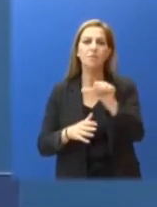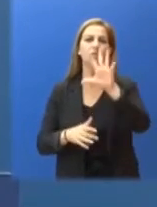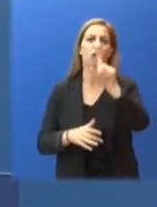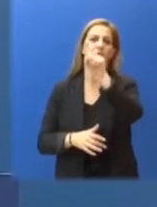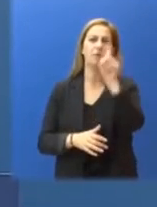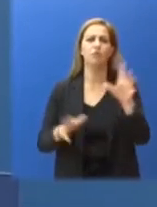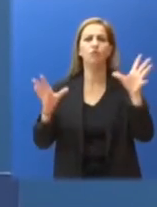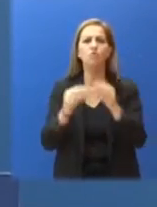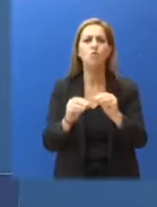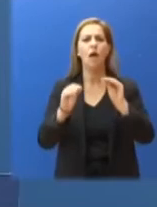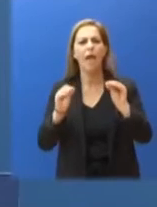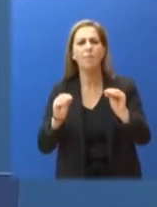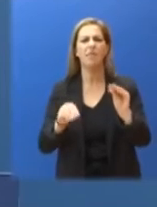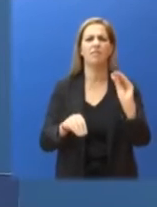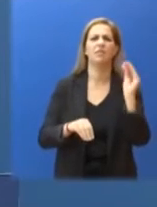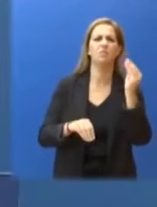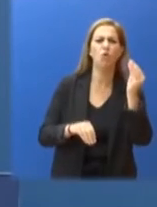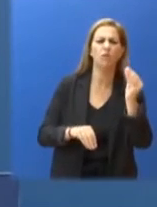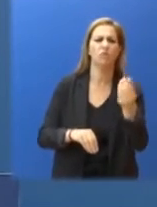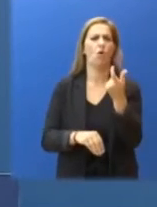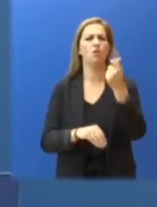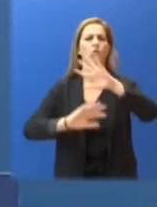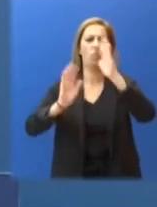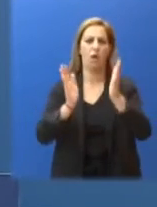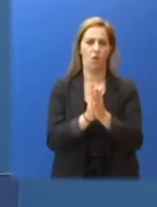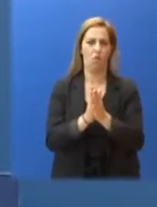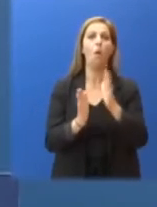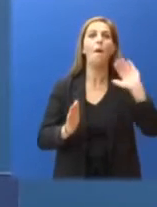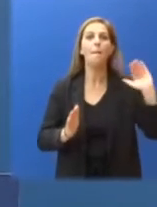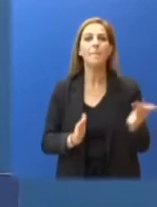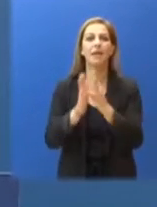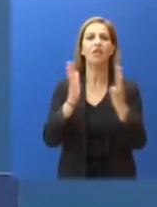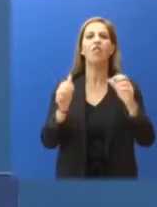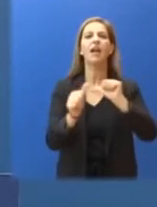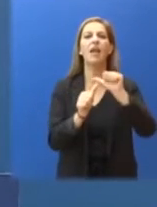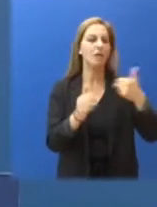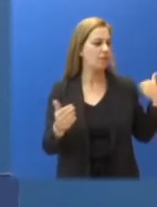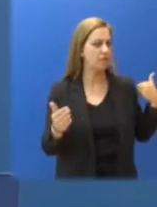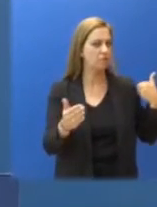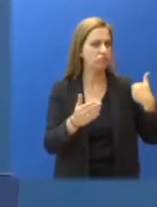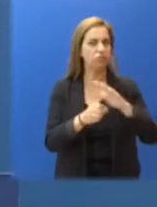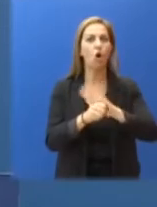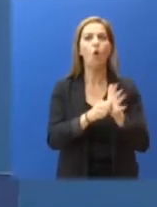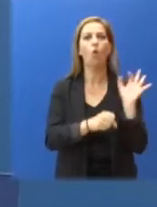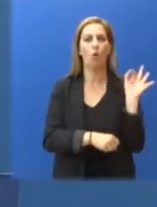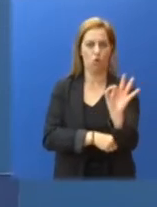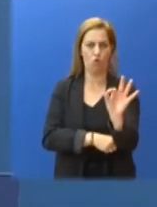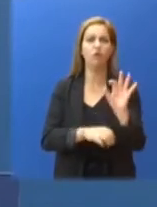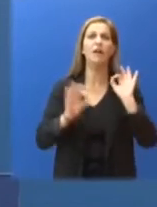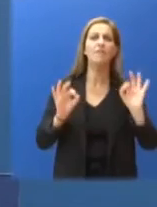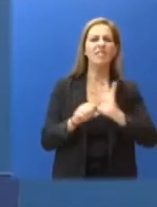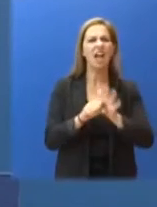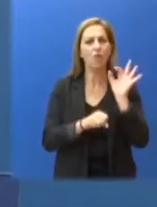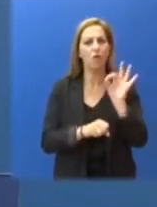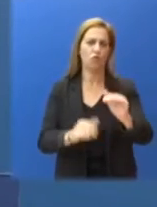πολιτισμικού. 19 μήνες μετά την έναρξη της πανδημίας και παρότι ο ιός επιμένει, είμαστε σε θέση να ανοίξουμε